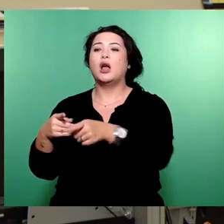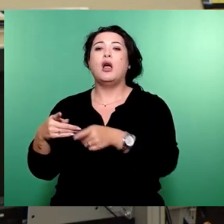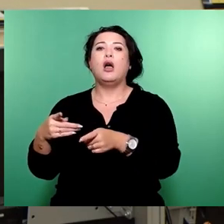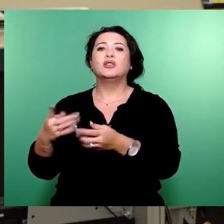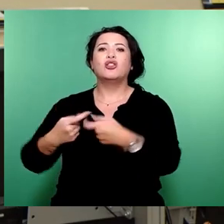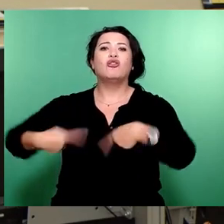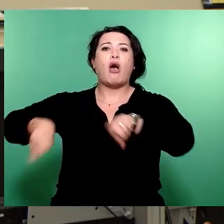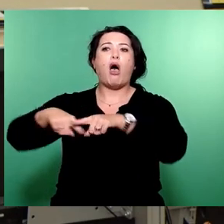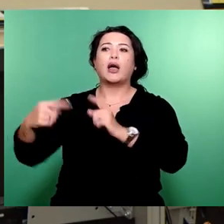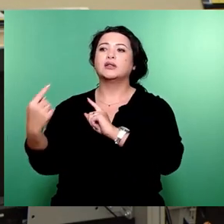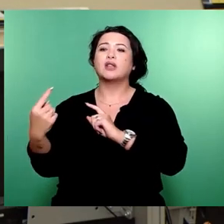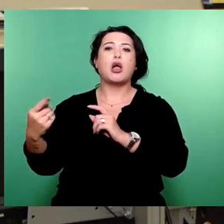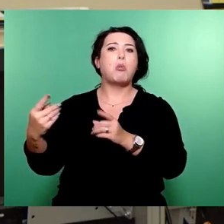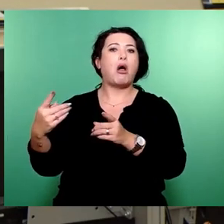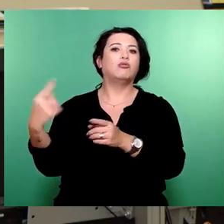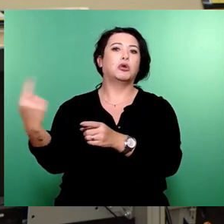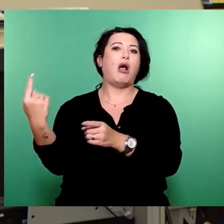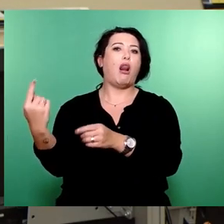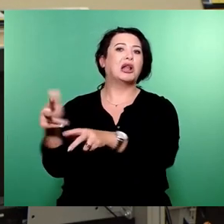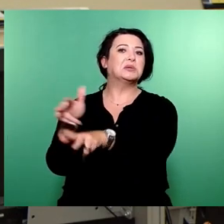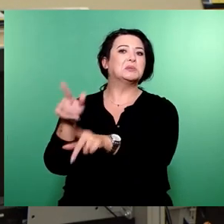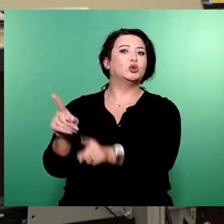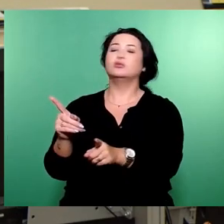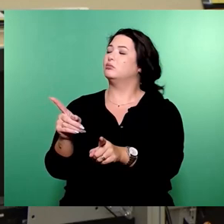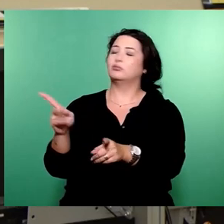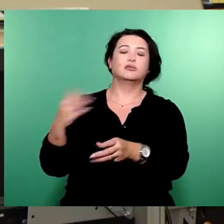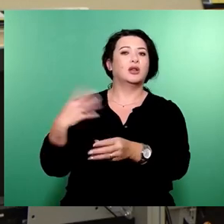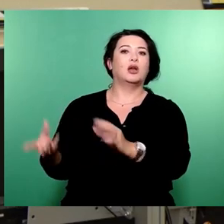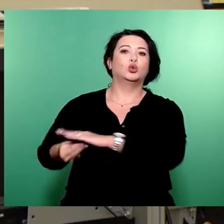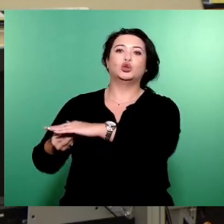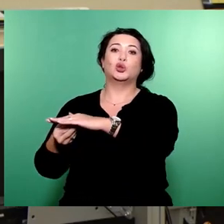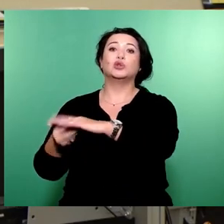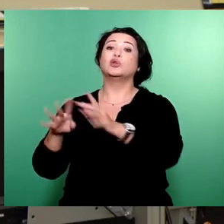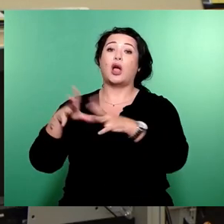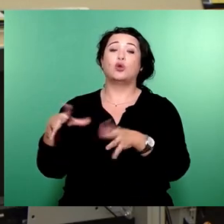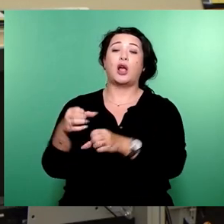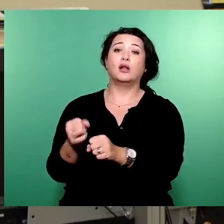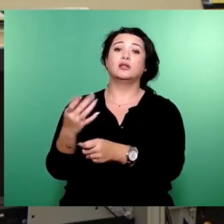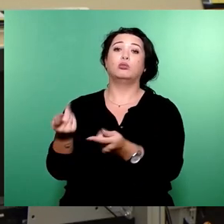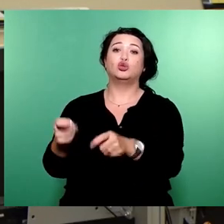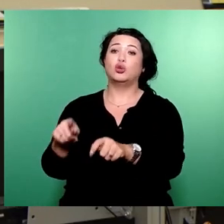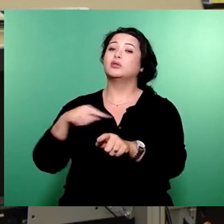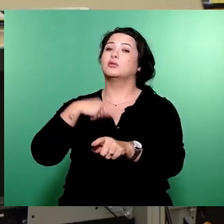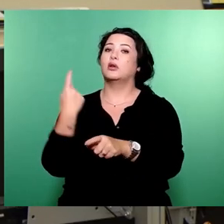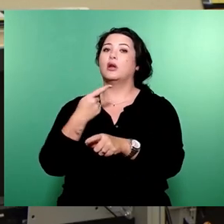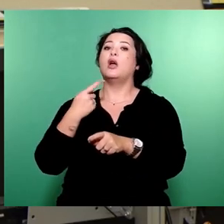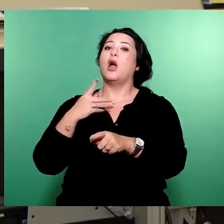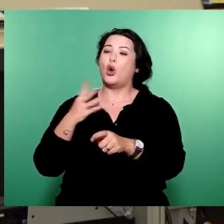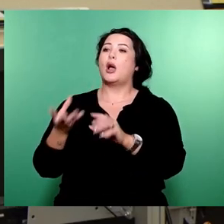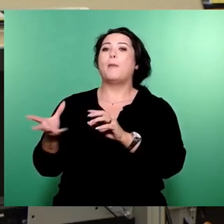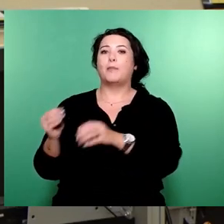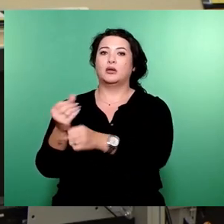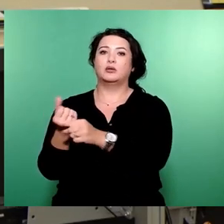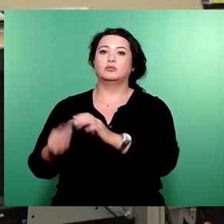dankbar dafür, dass das auch sehr breit getragen wurde. Und mit diesem Haushaltsbeschluss tragen wir unserem eigenen Beschluss Rechnung, weil es leider nicht gelungen ist,